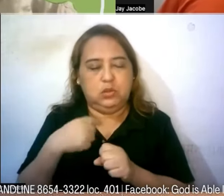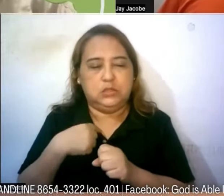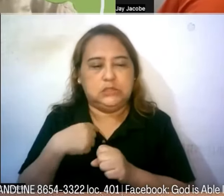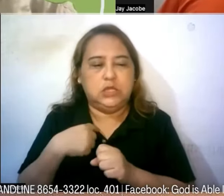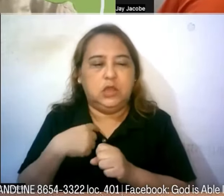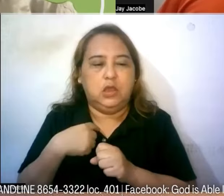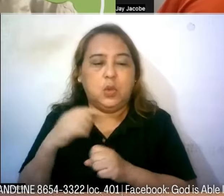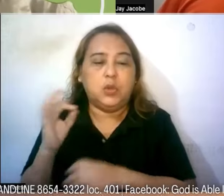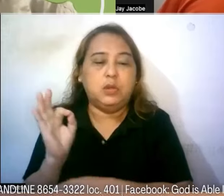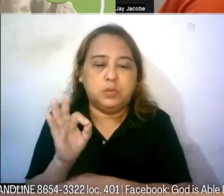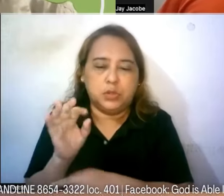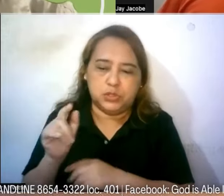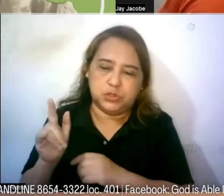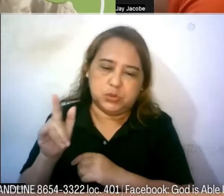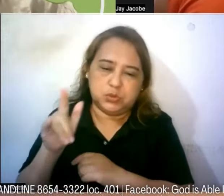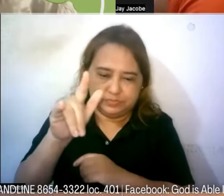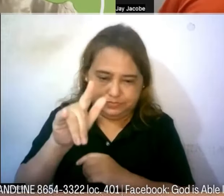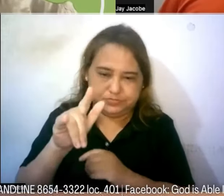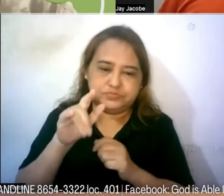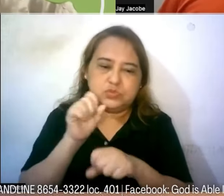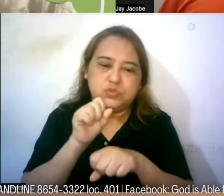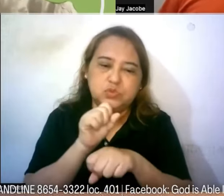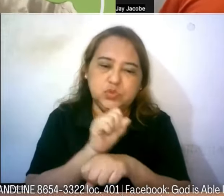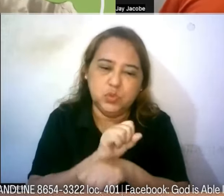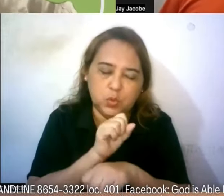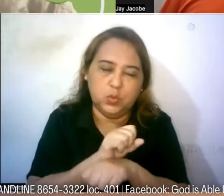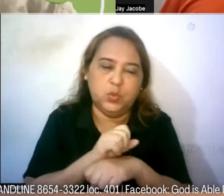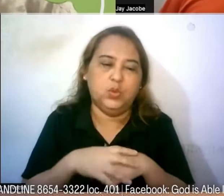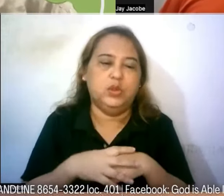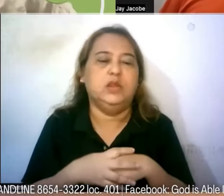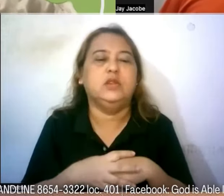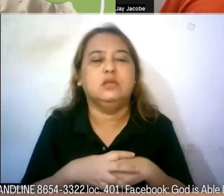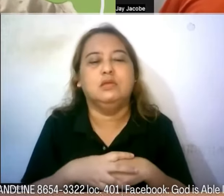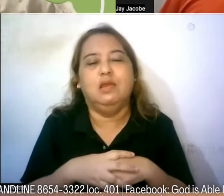na ayaw nila akong mawala sa kanila multik na akong